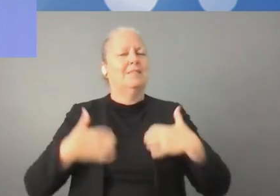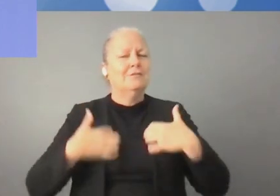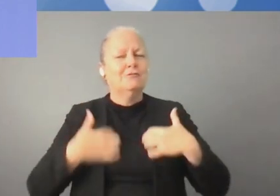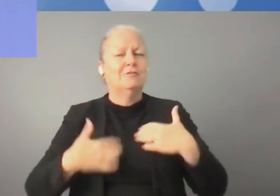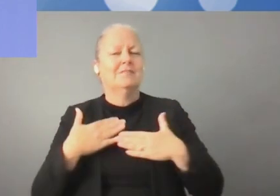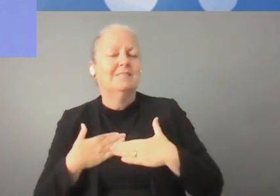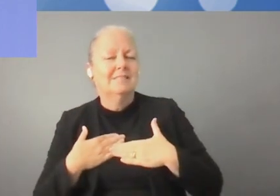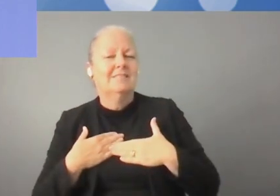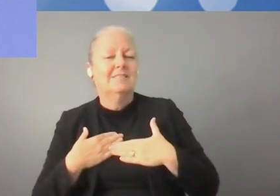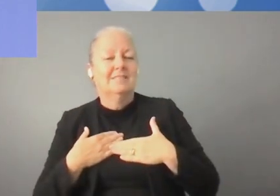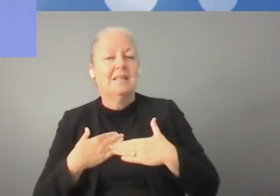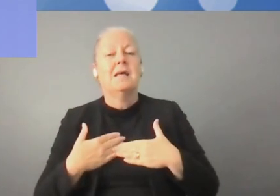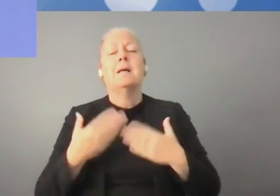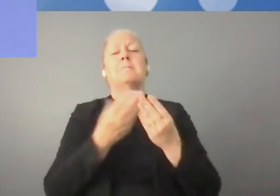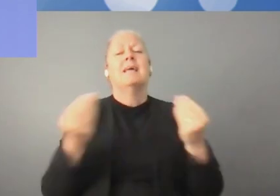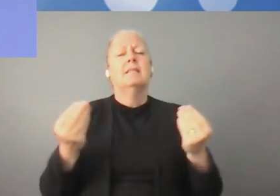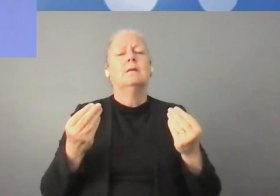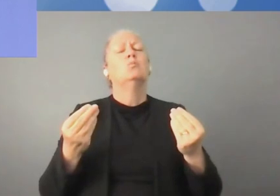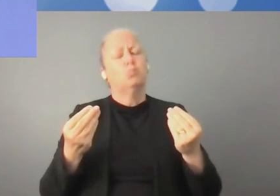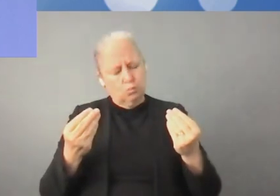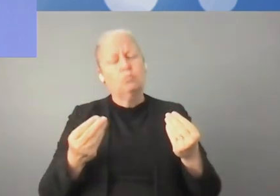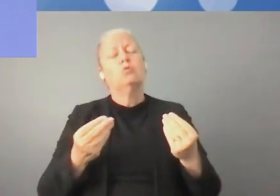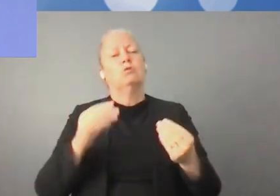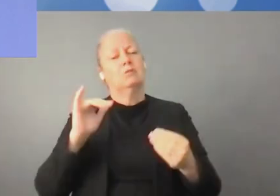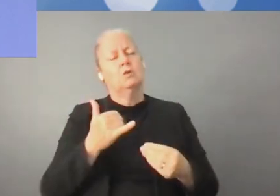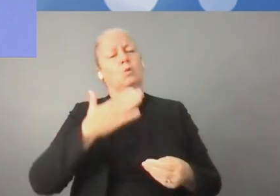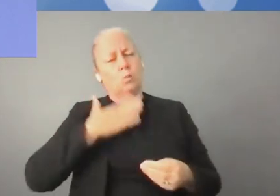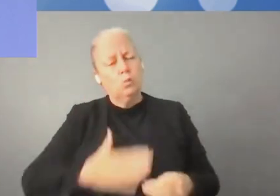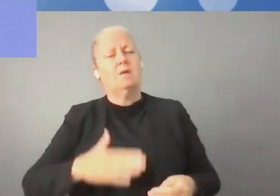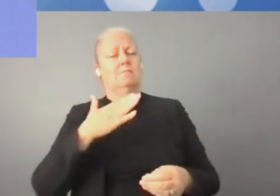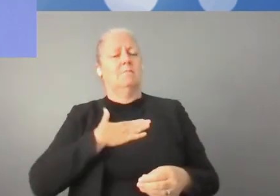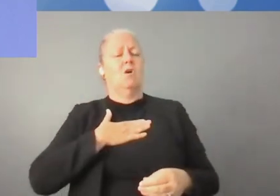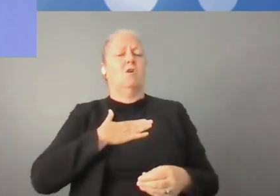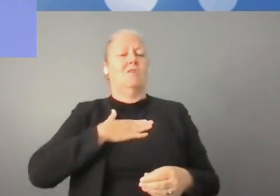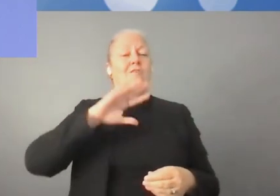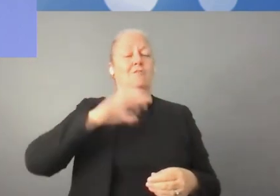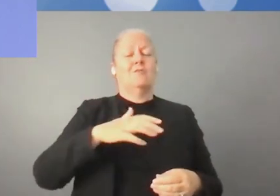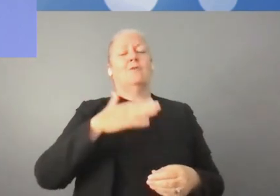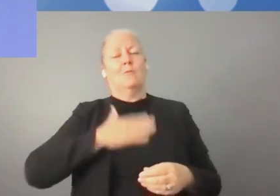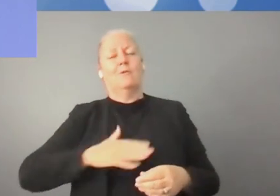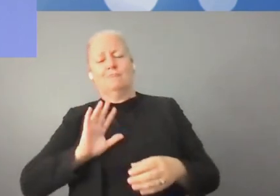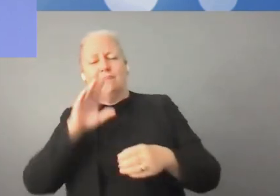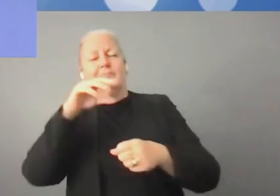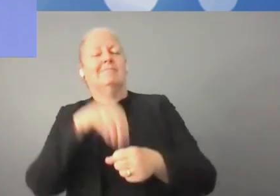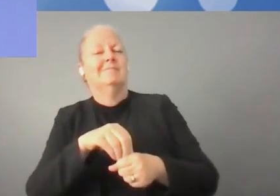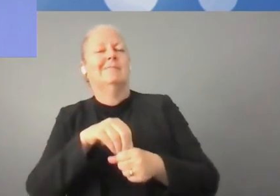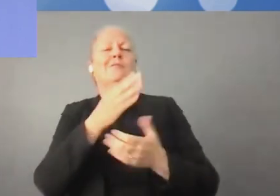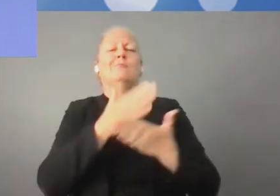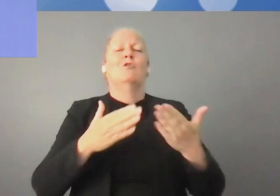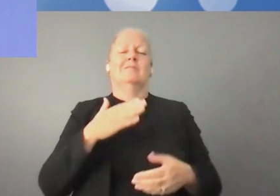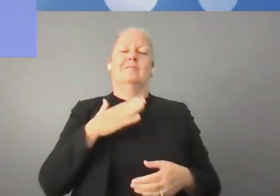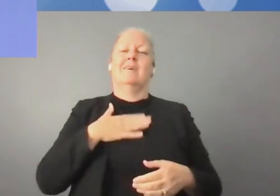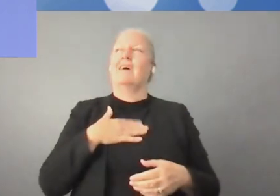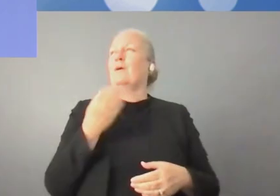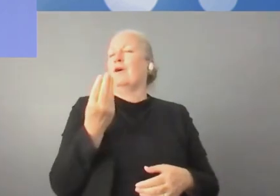'ils sont prêts dans mon pays ? Et avec grand plaisir, je réponds oui en Lettonie. Très